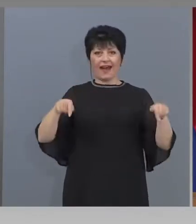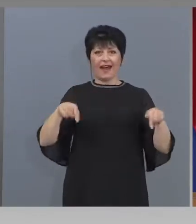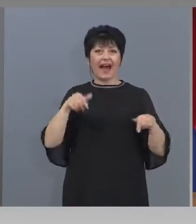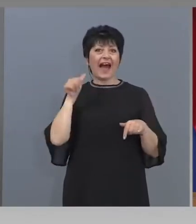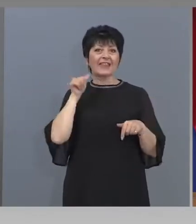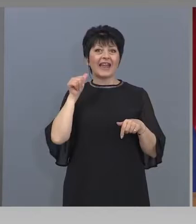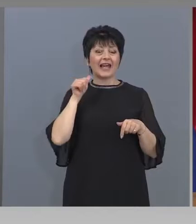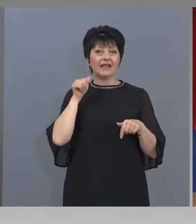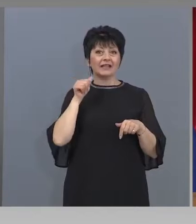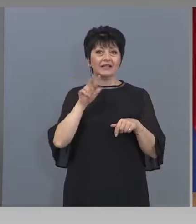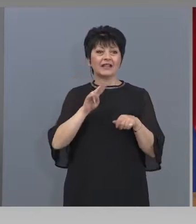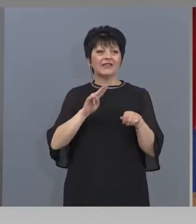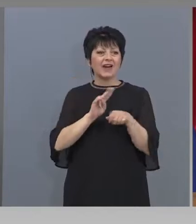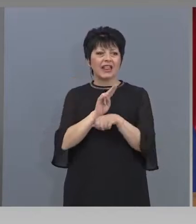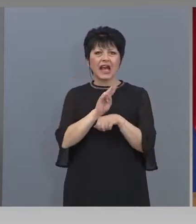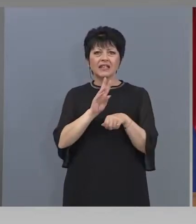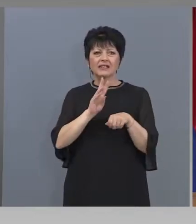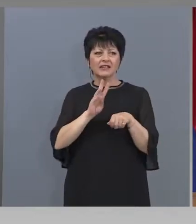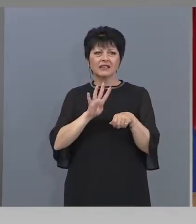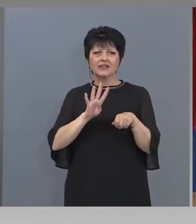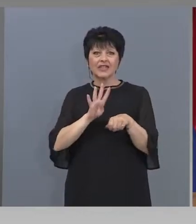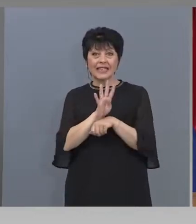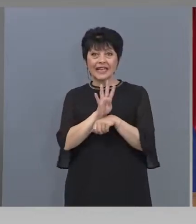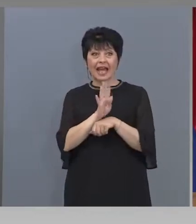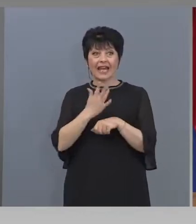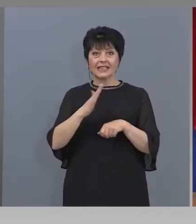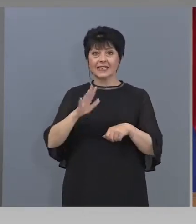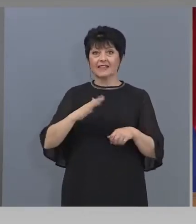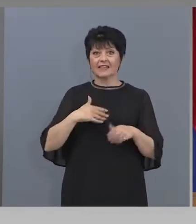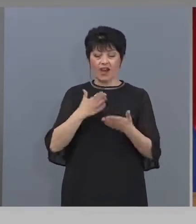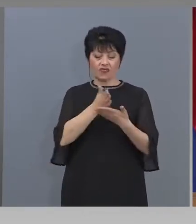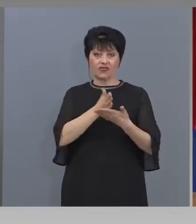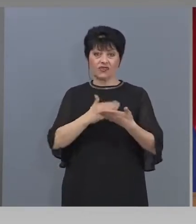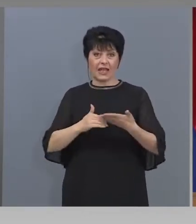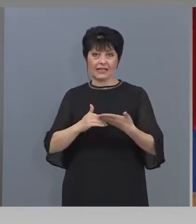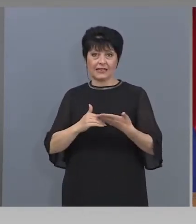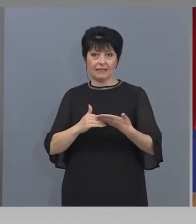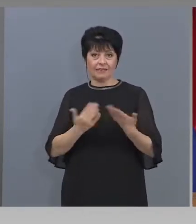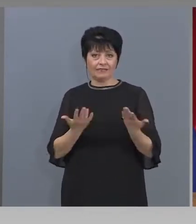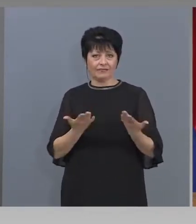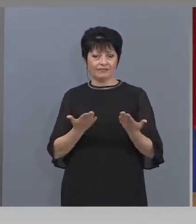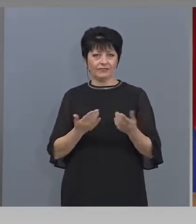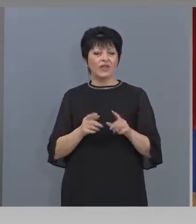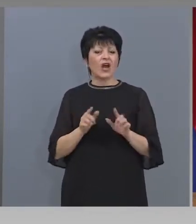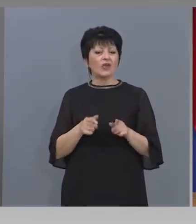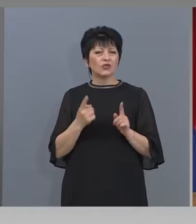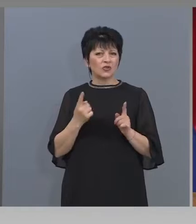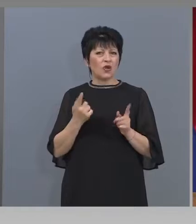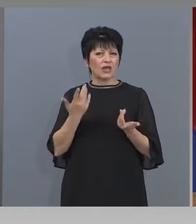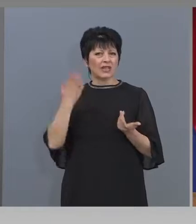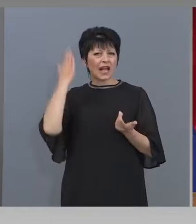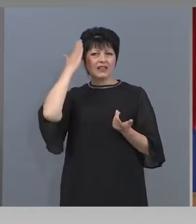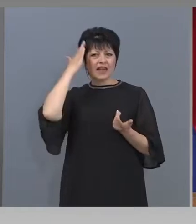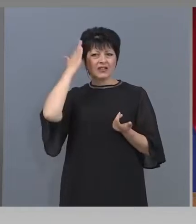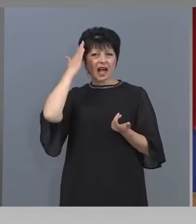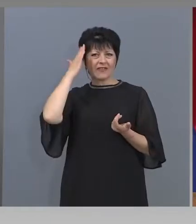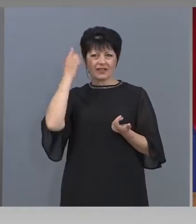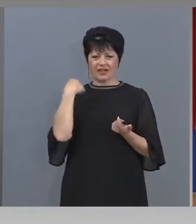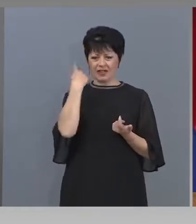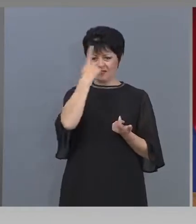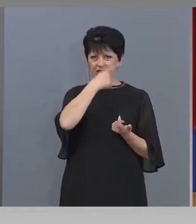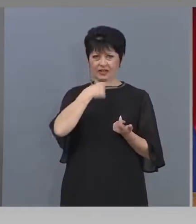-14 части. Т.е. държавата в лицето в момента на